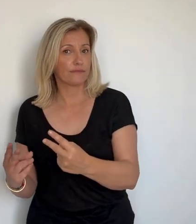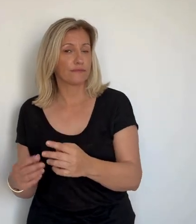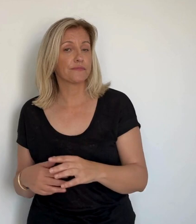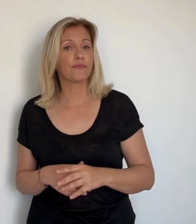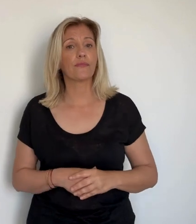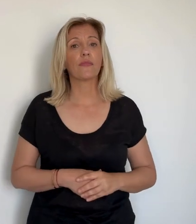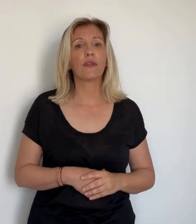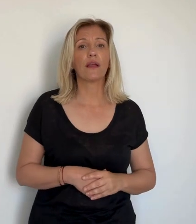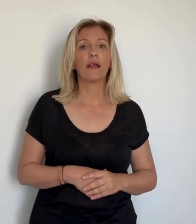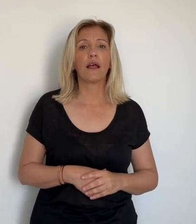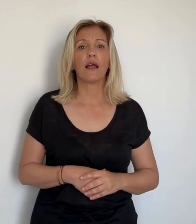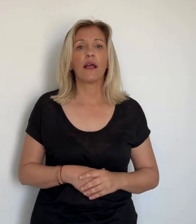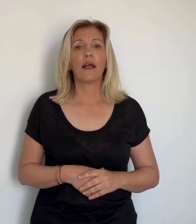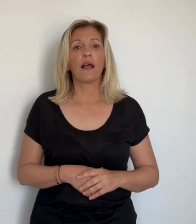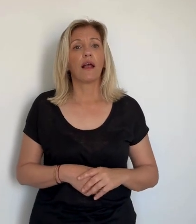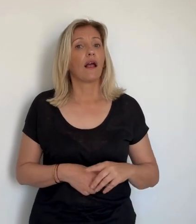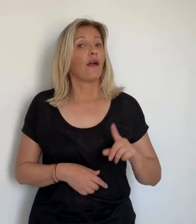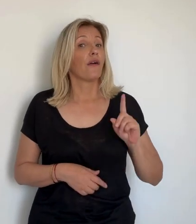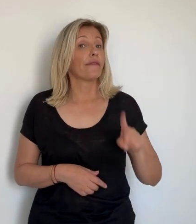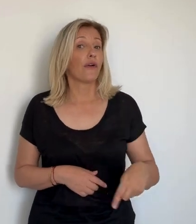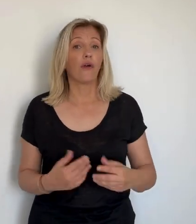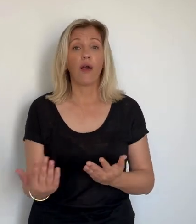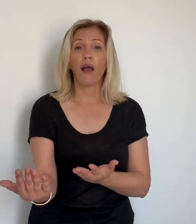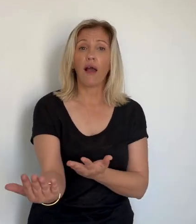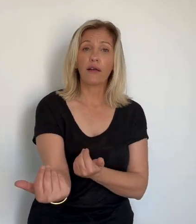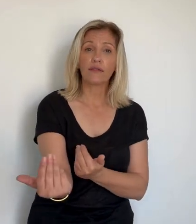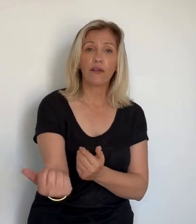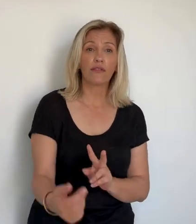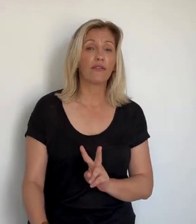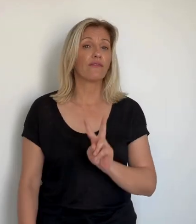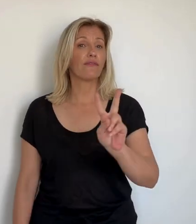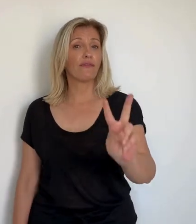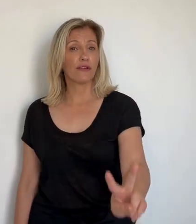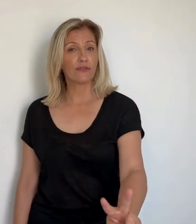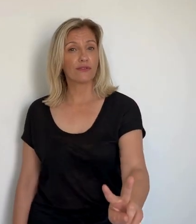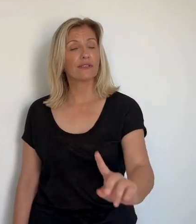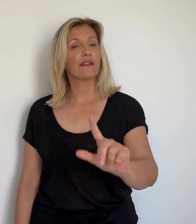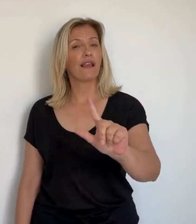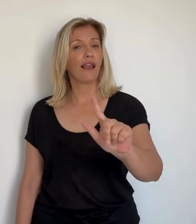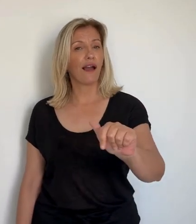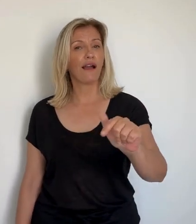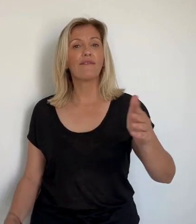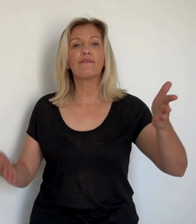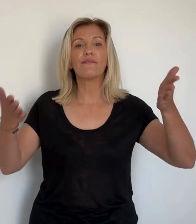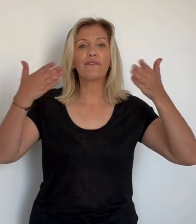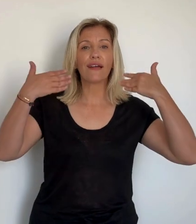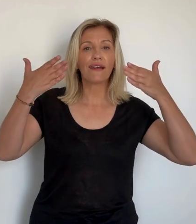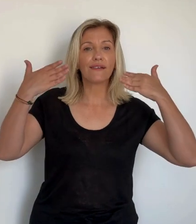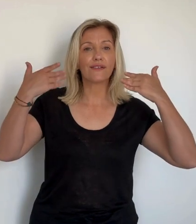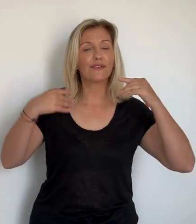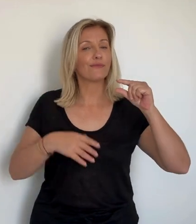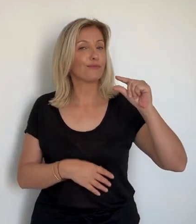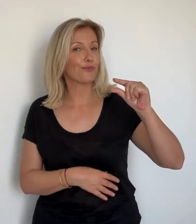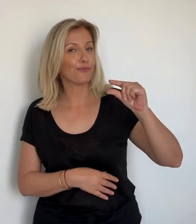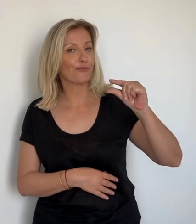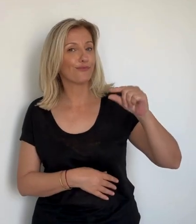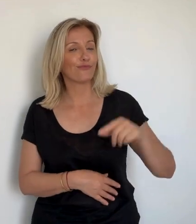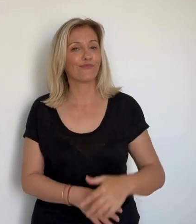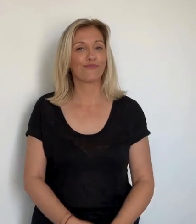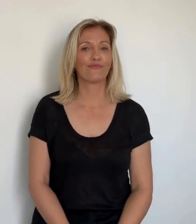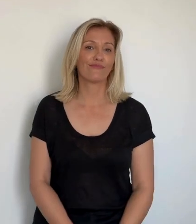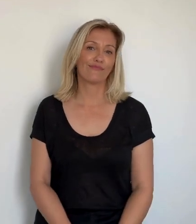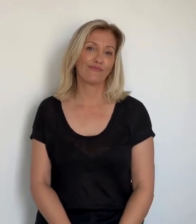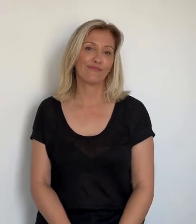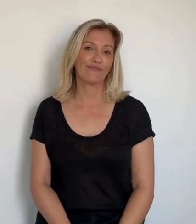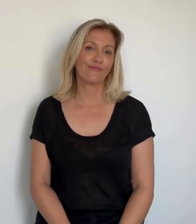température en fonction des chaleurs à l'extérieur. Pour qu n pas une différence de plus de 10 degrés. Dans un premier temps, va leur proposer à boire